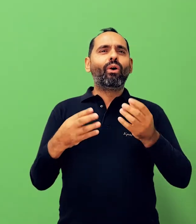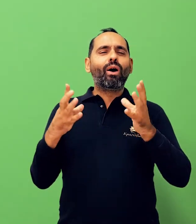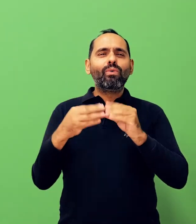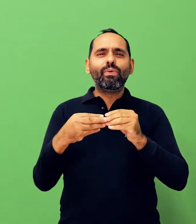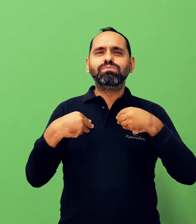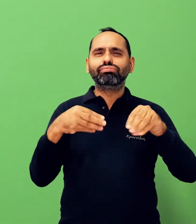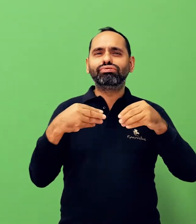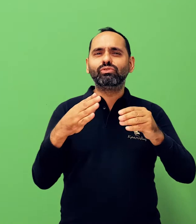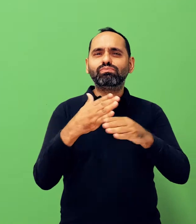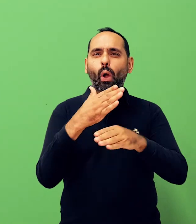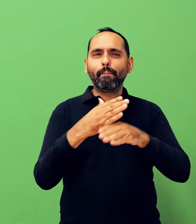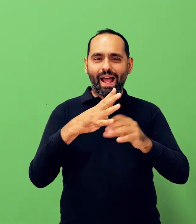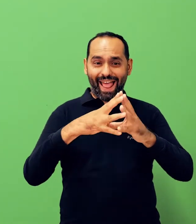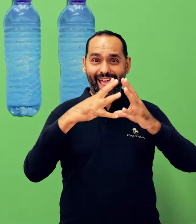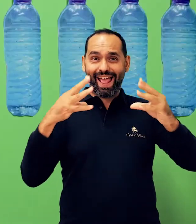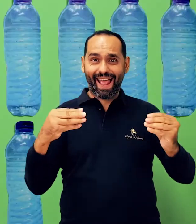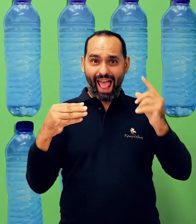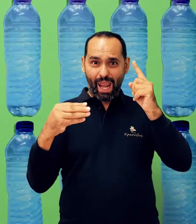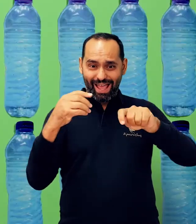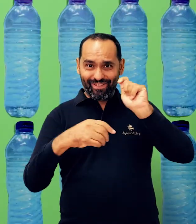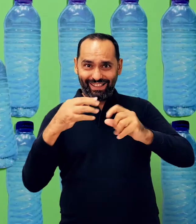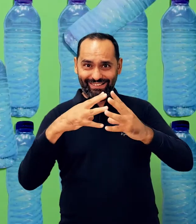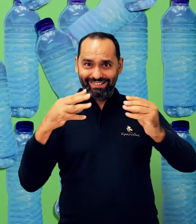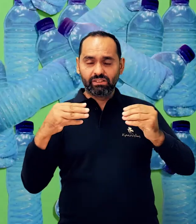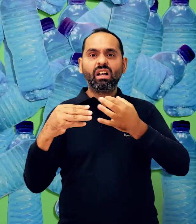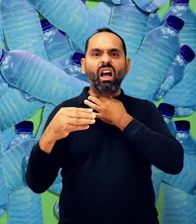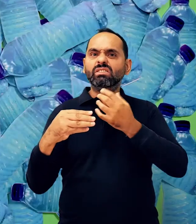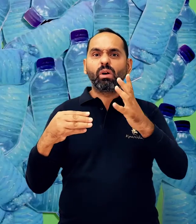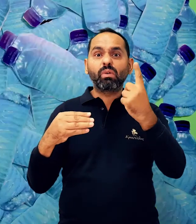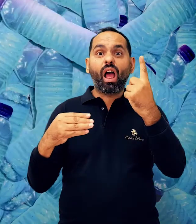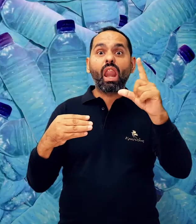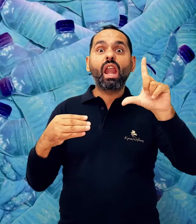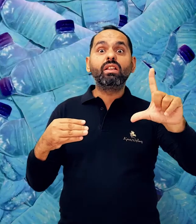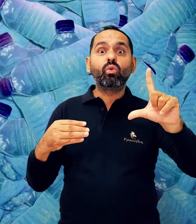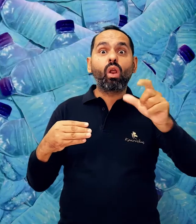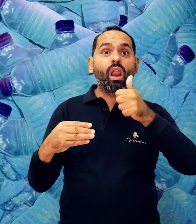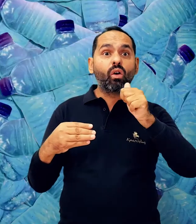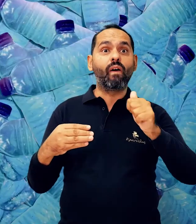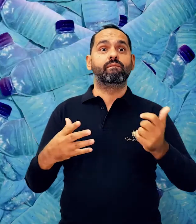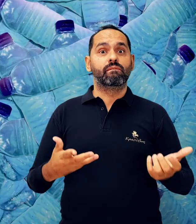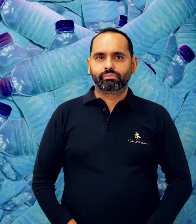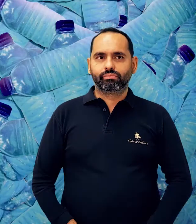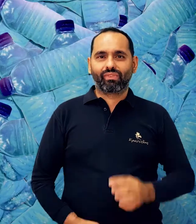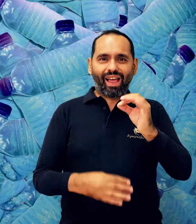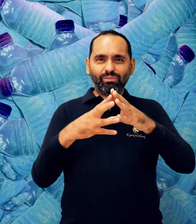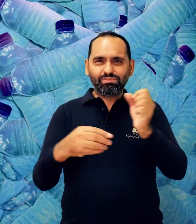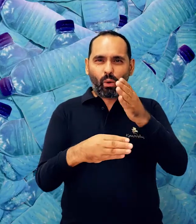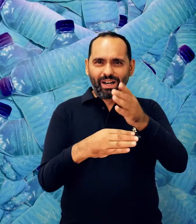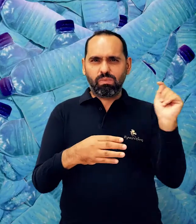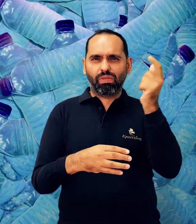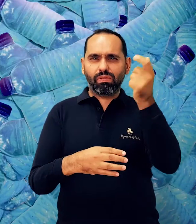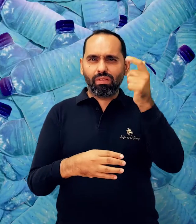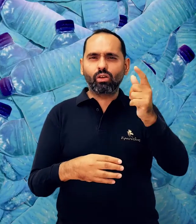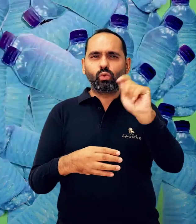Για την παραγωγή μιας φρατζόλας ψωμιού απαιτούνται χίλια λίτρα νερού. Για κάθε ψωμί που πετυχαίνεται στα σκουπίδια, ένας